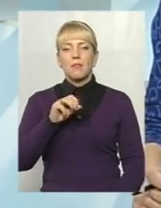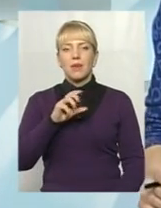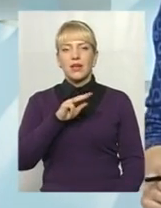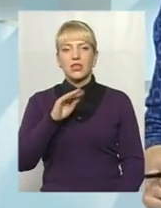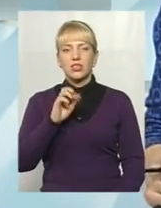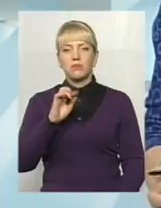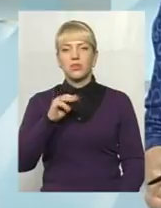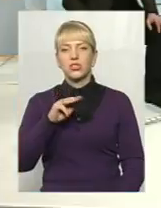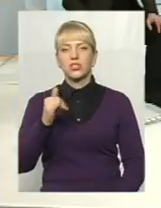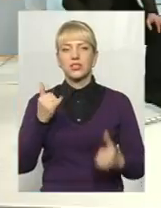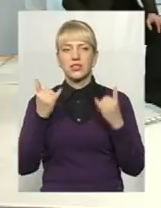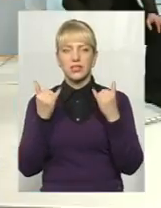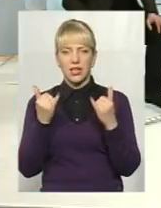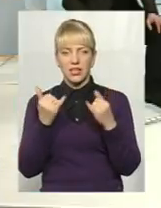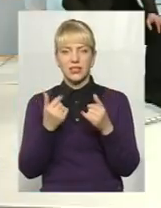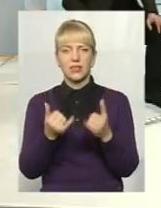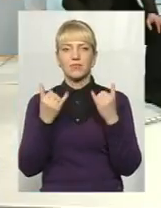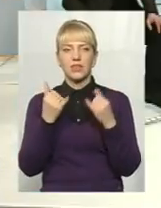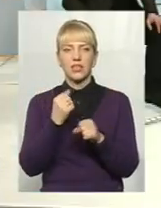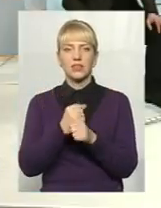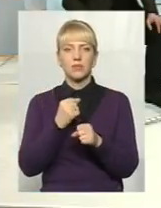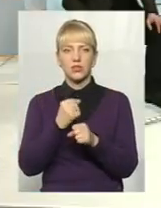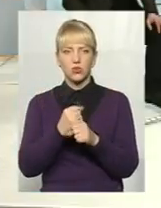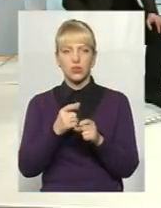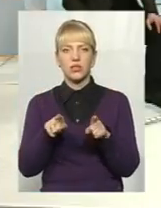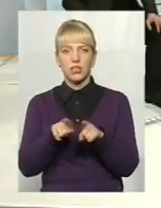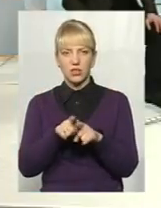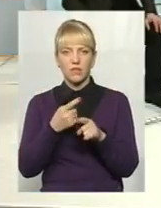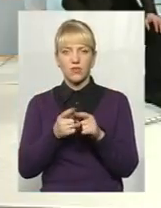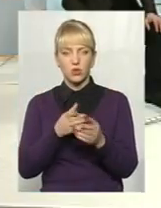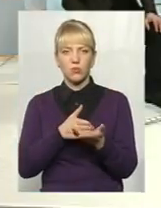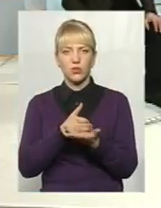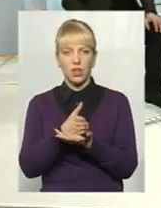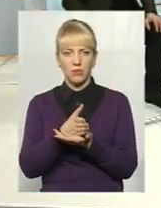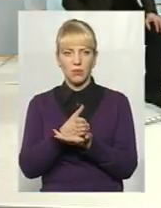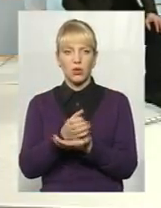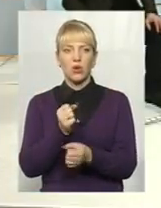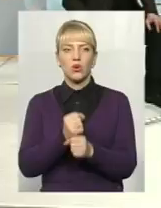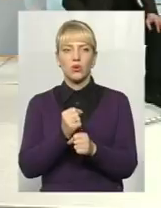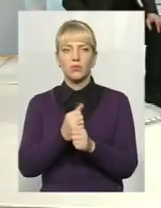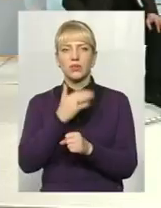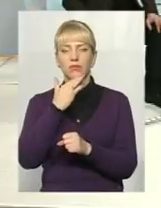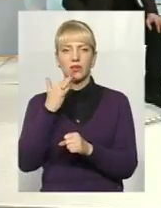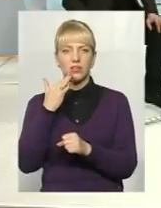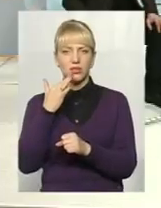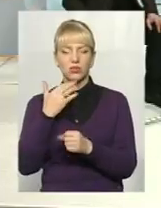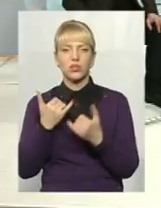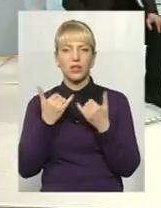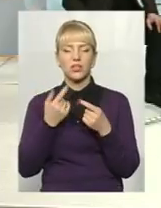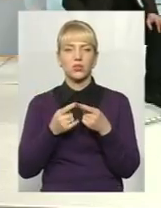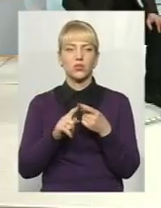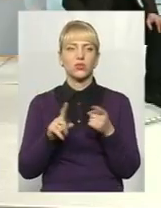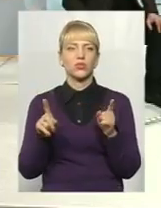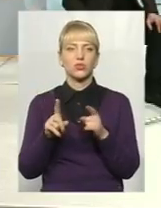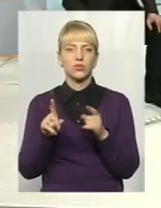зараз працює теж в цьому напрямку. Робити багато для того, аби